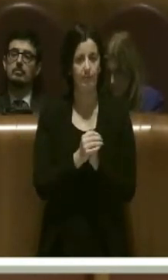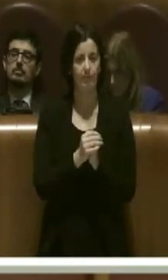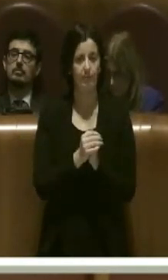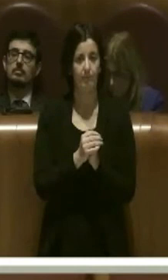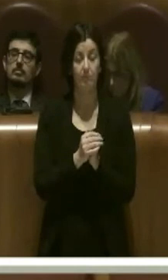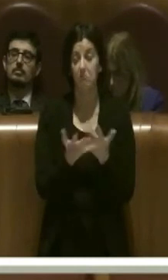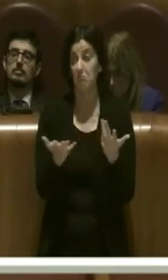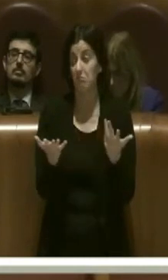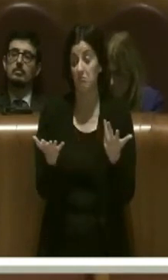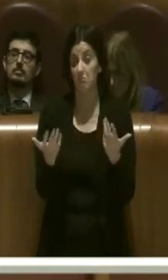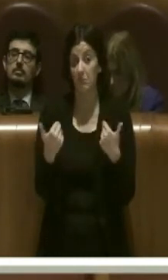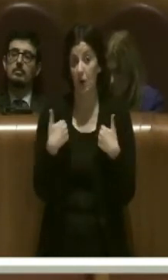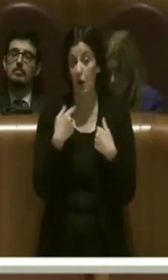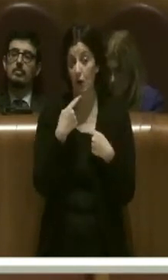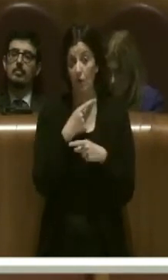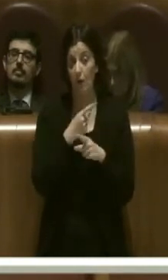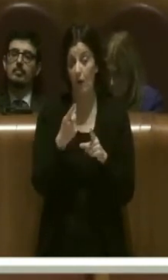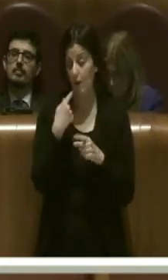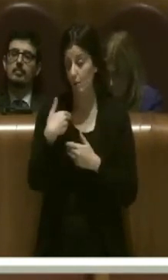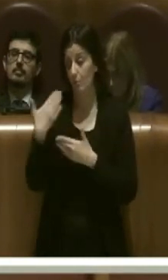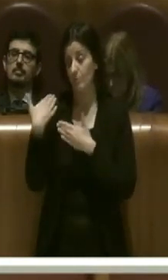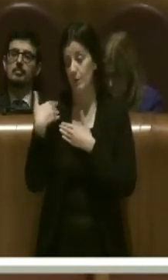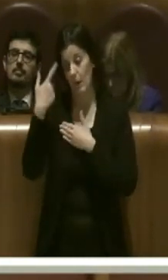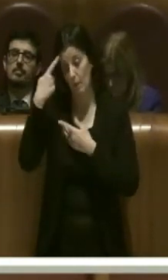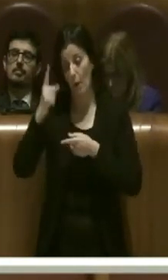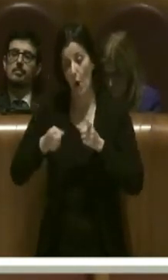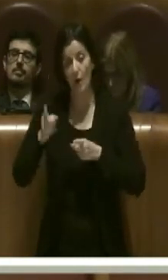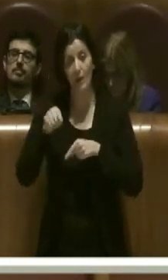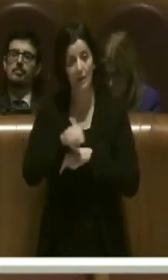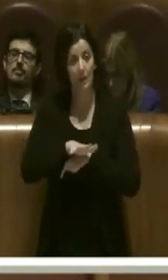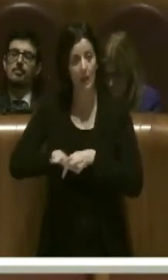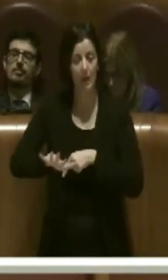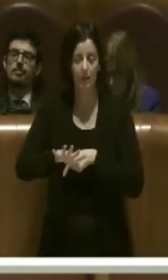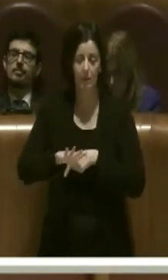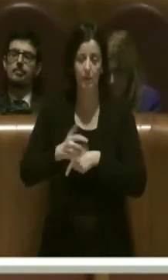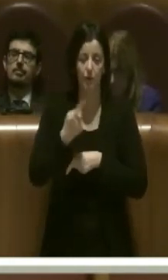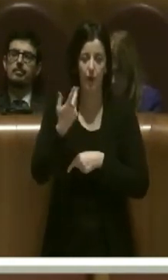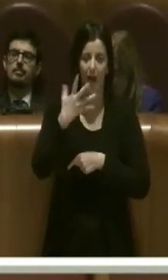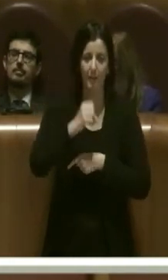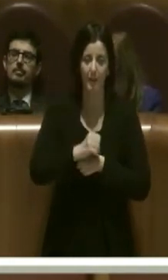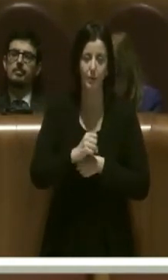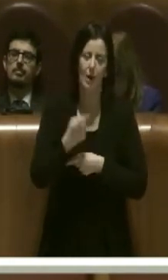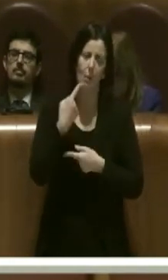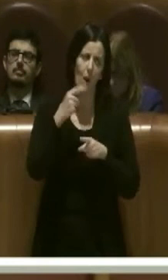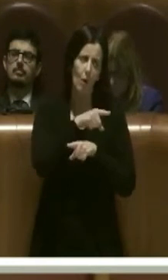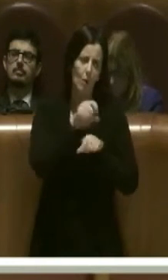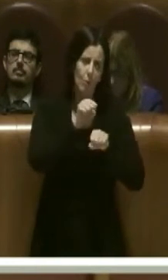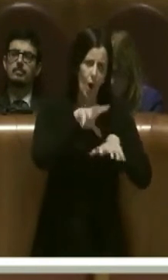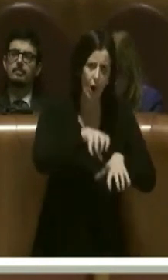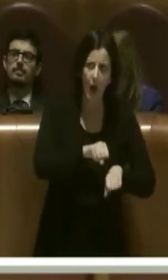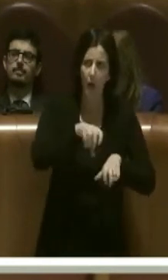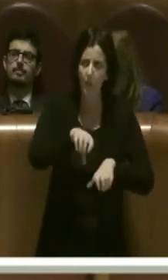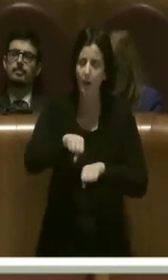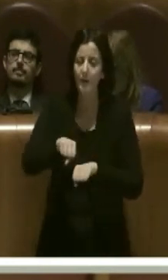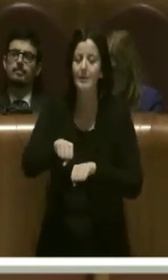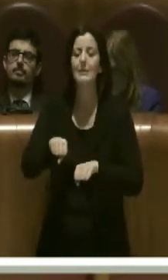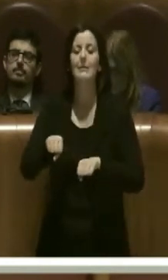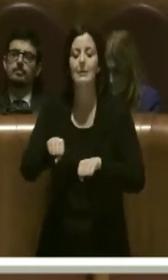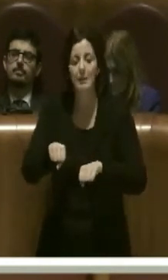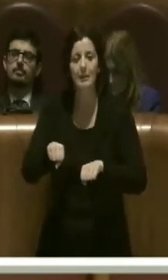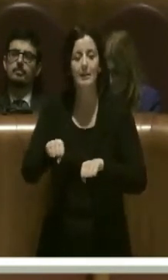Io non mi sento di dare responsabilità politiche su questo, perché capisco che poi alla fine uno si può anche impegnare, ma se la macchina non risponde